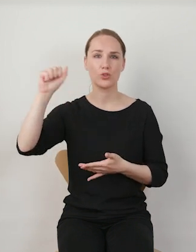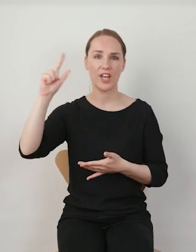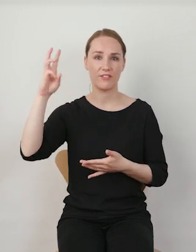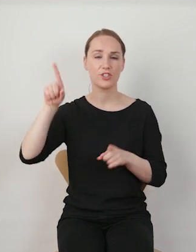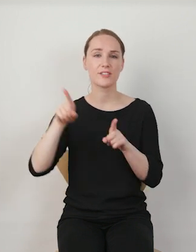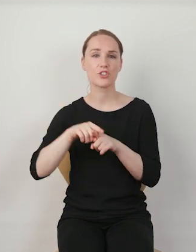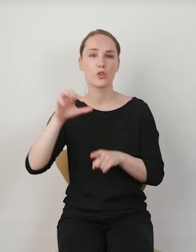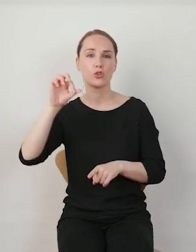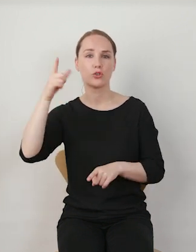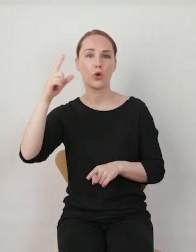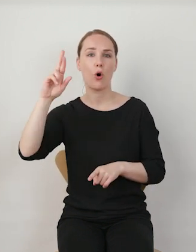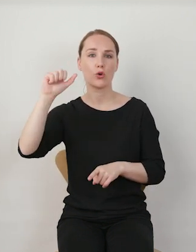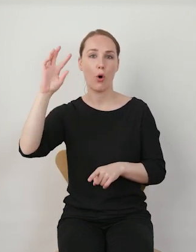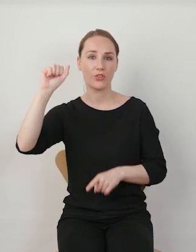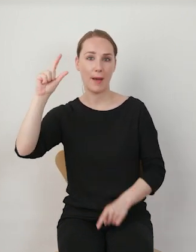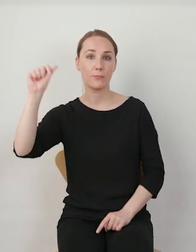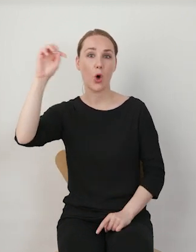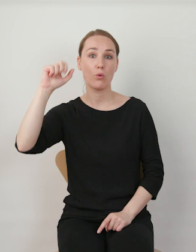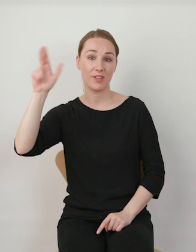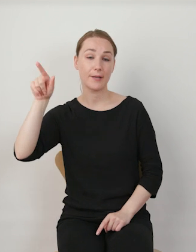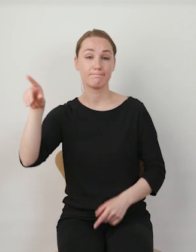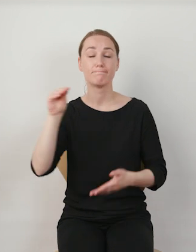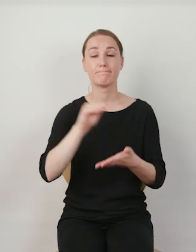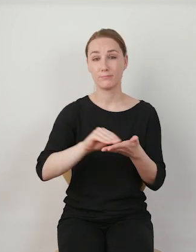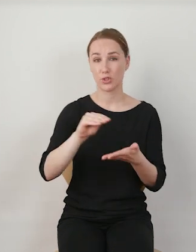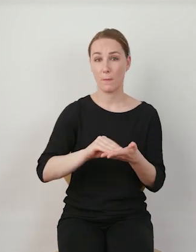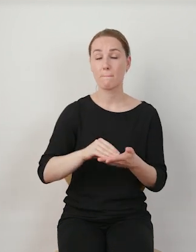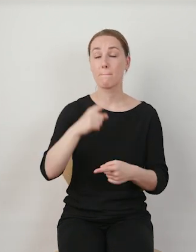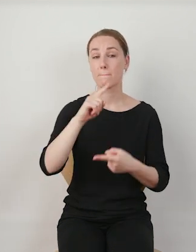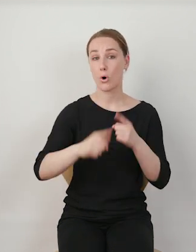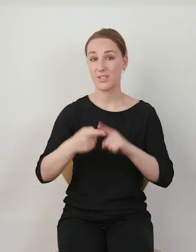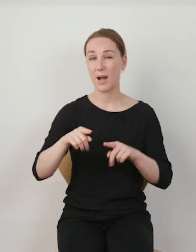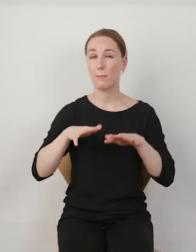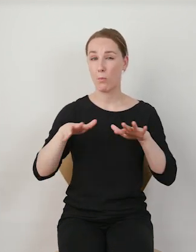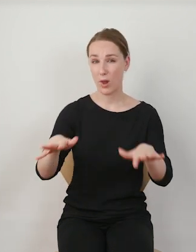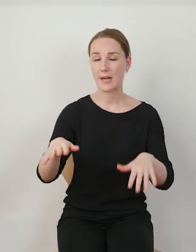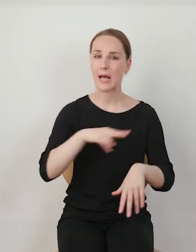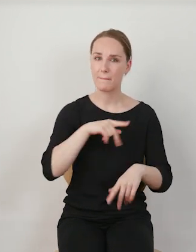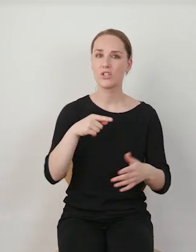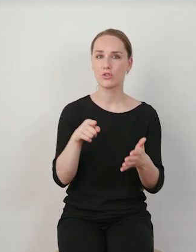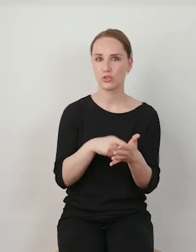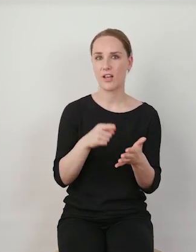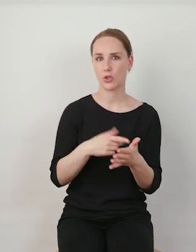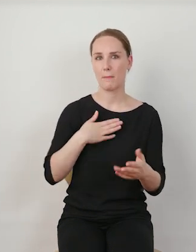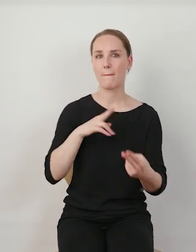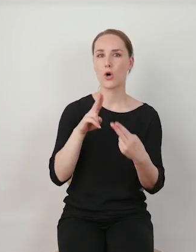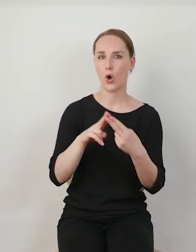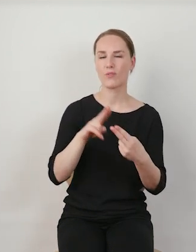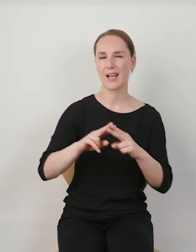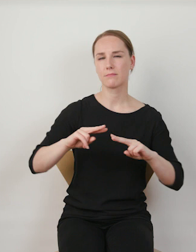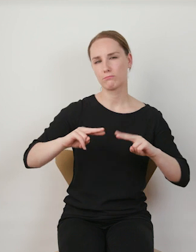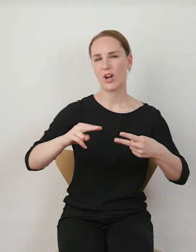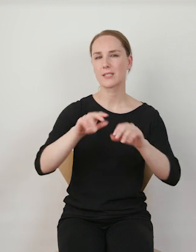Piątek, wskazując na to, że polityka popularna jest tą polityką, z którą my najczęściej mamy do czynienia w postaci przekazów